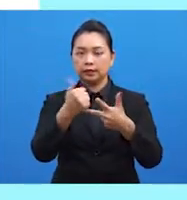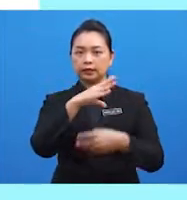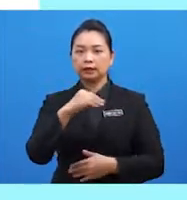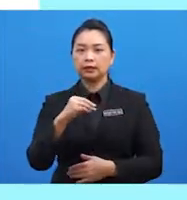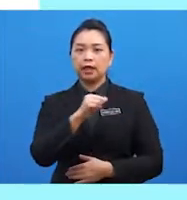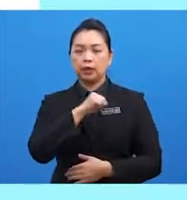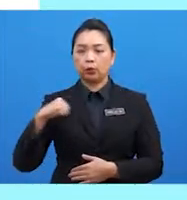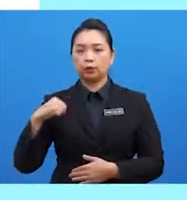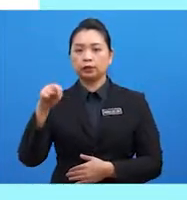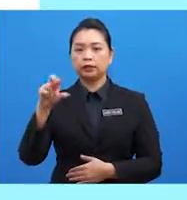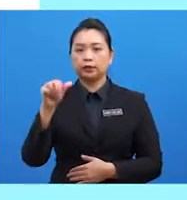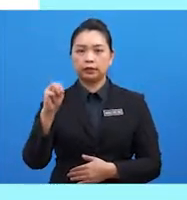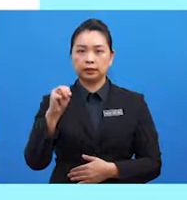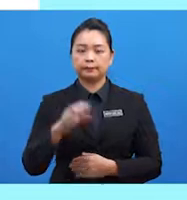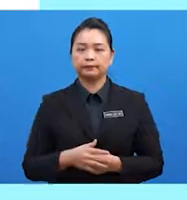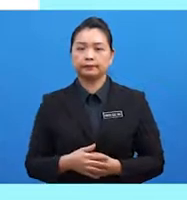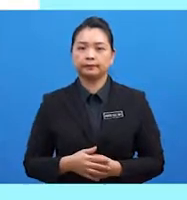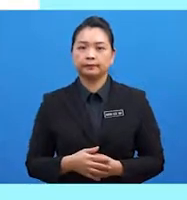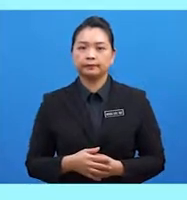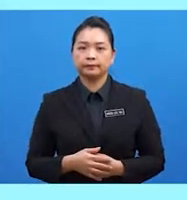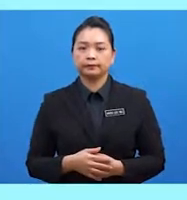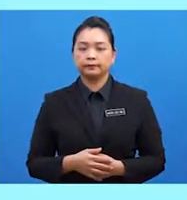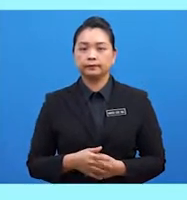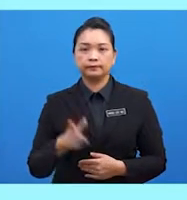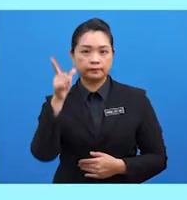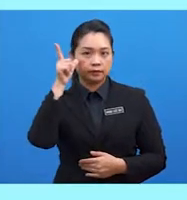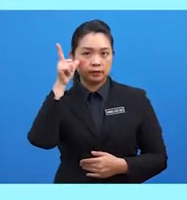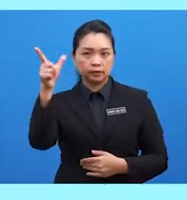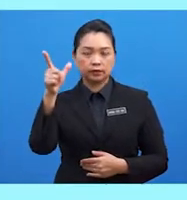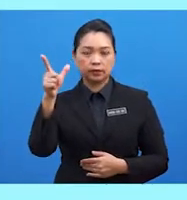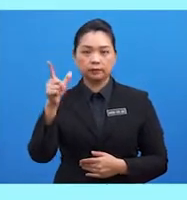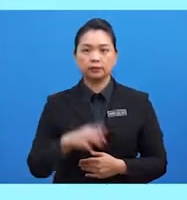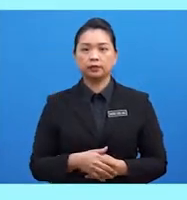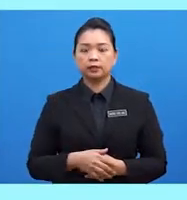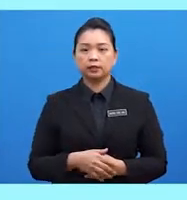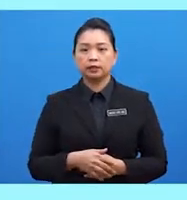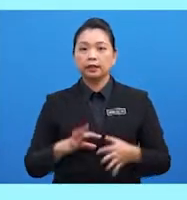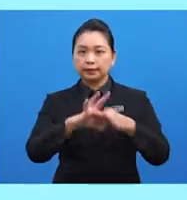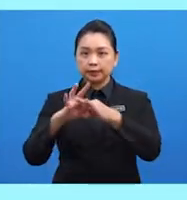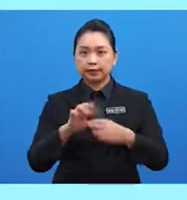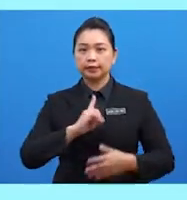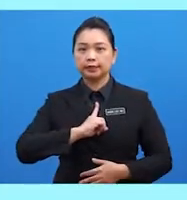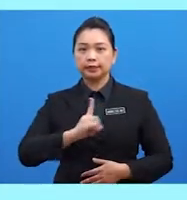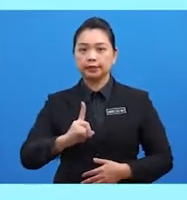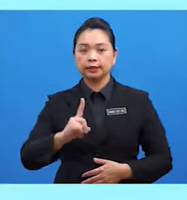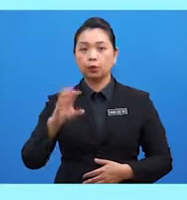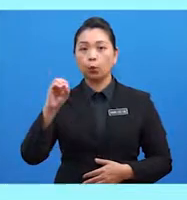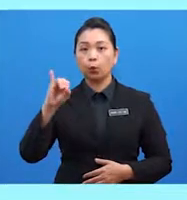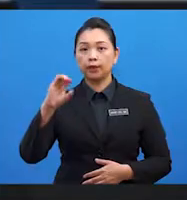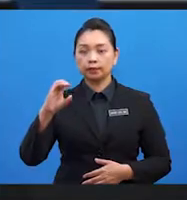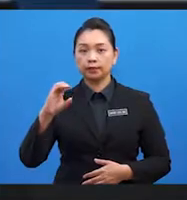Seterusnya, kita lihat pula Pertubuhan Kerjasama Islam OIC.